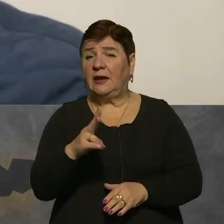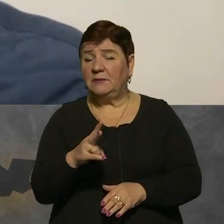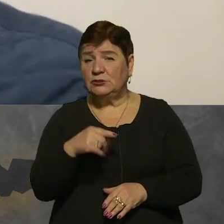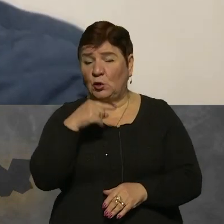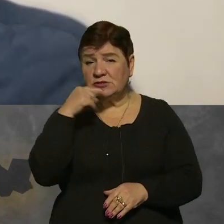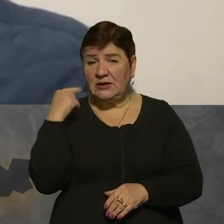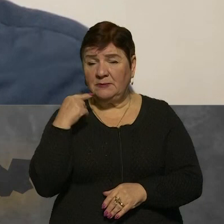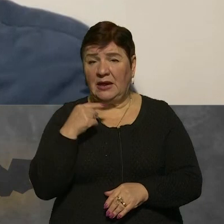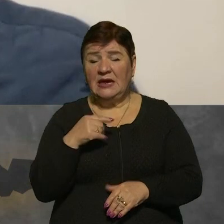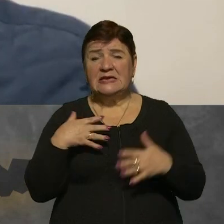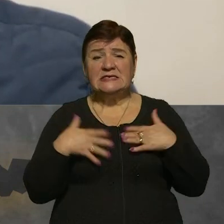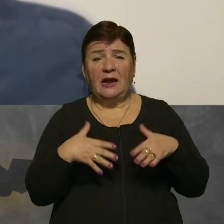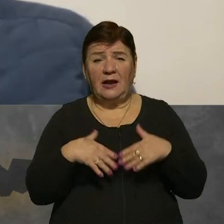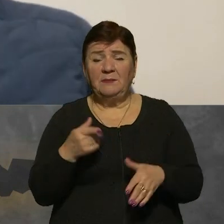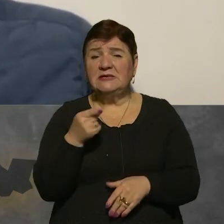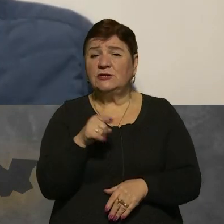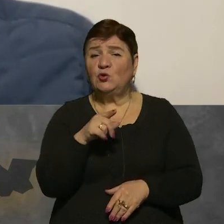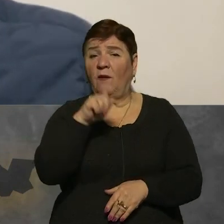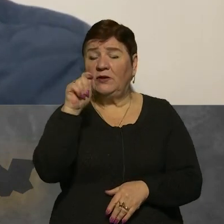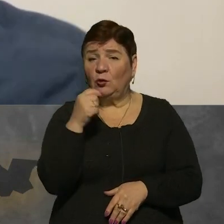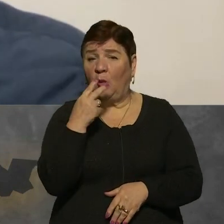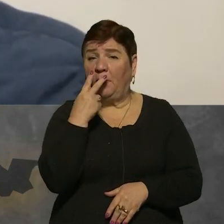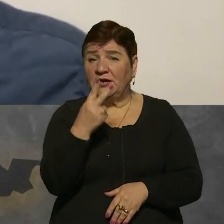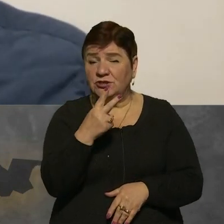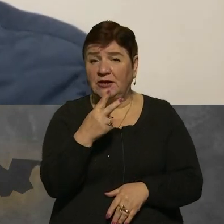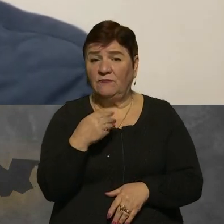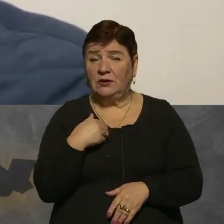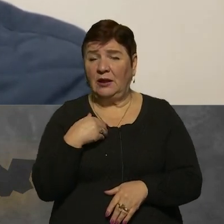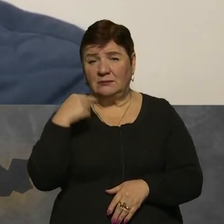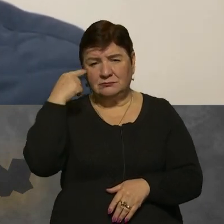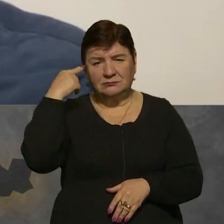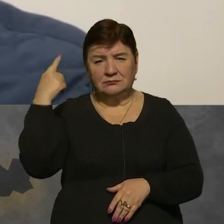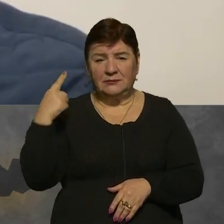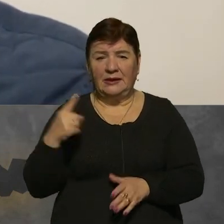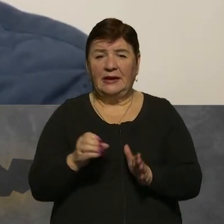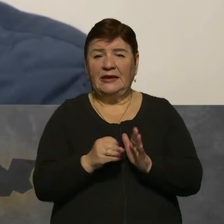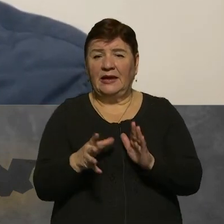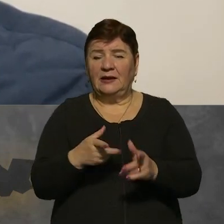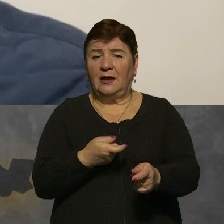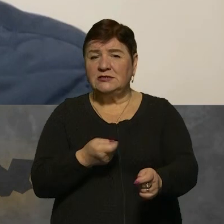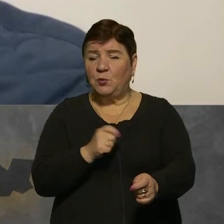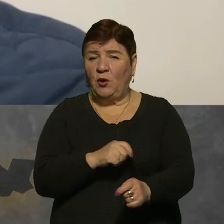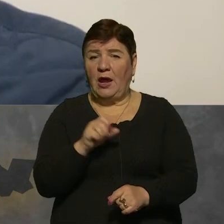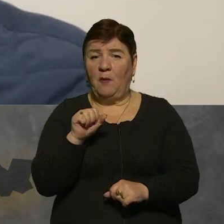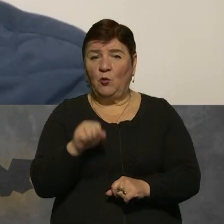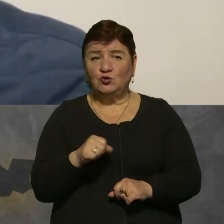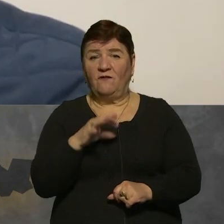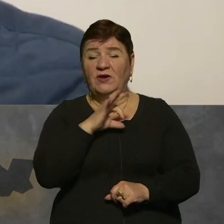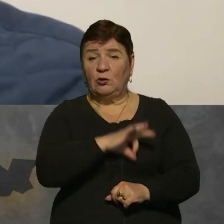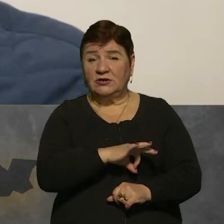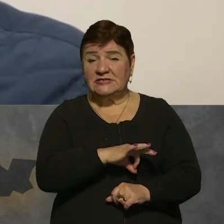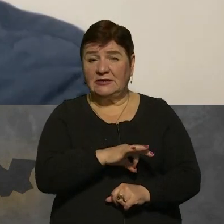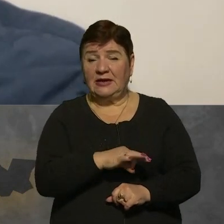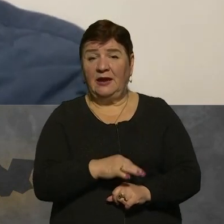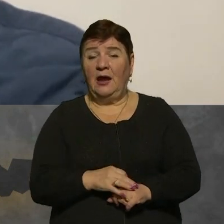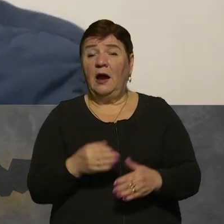з Росією, там, за Кримі, взагалі за цю війну, бо вони ж, бачите, можуть зійти з ума і ядерною зброєю, власне, використати ядерну